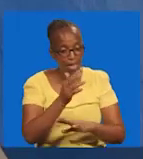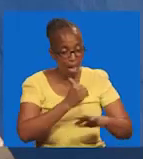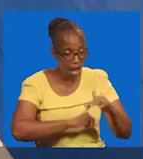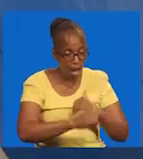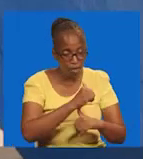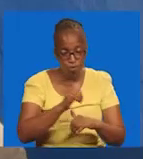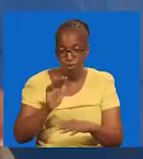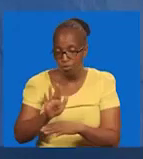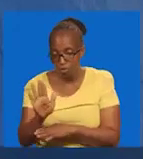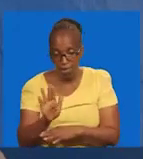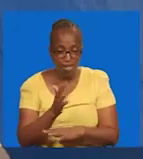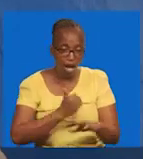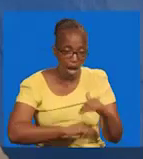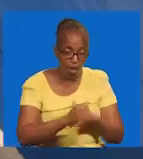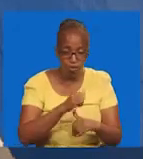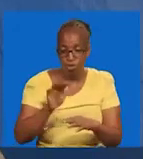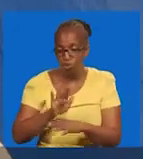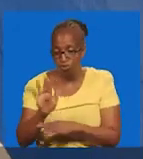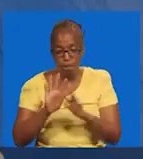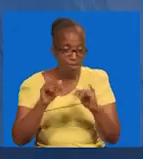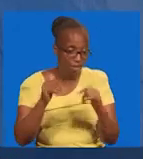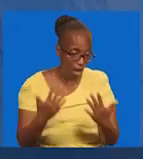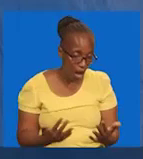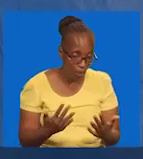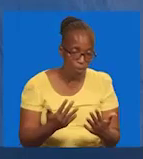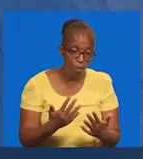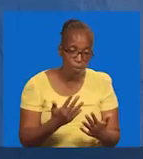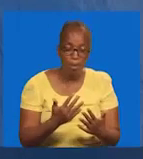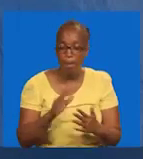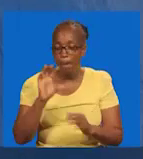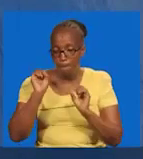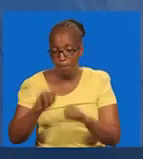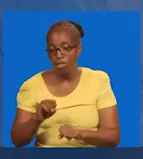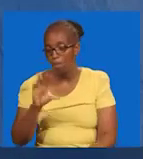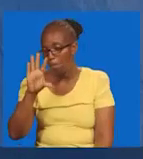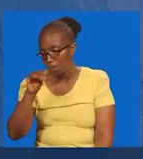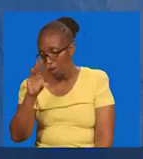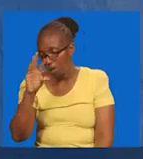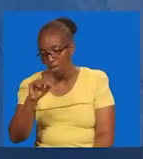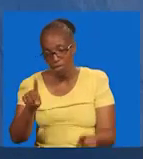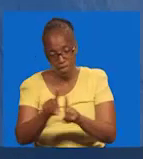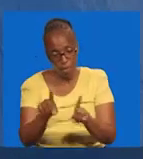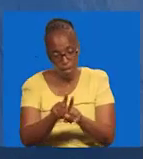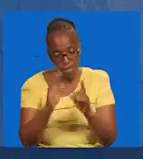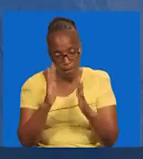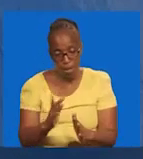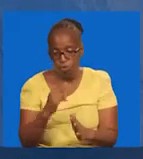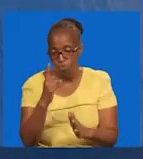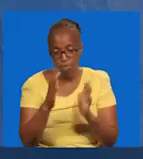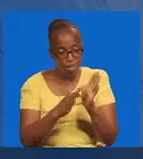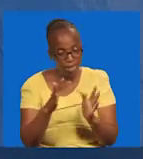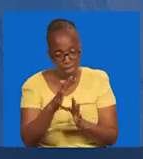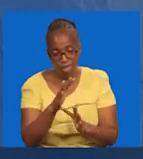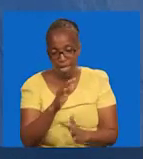Mukiangaliwa matendo yako. Yana kuongea. Na muna gani. Yana kuongea. Kama mtu yule ambaye.